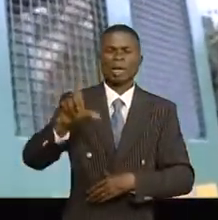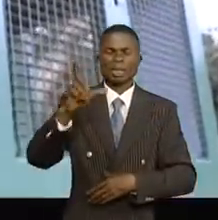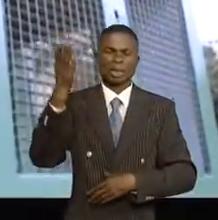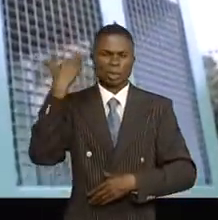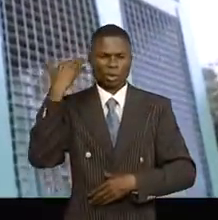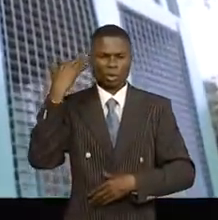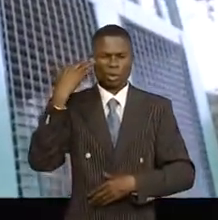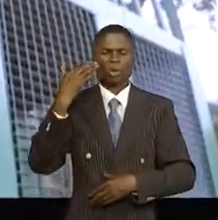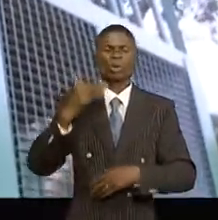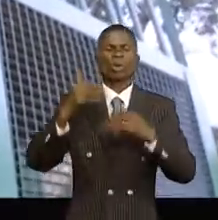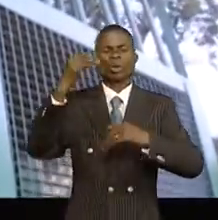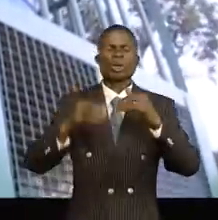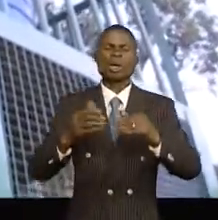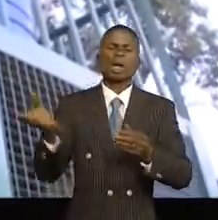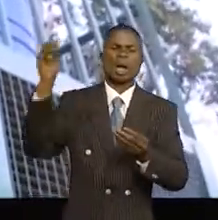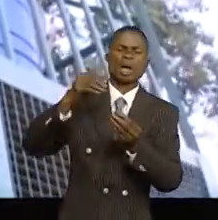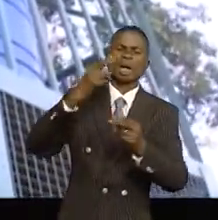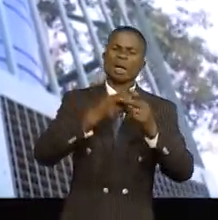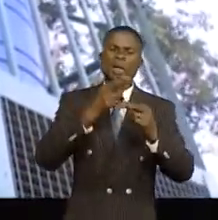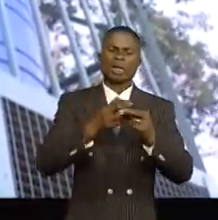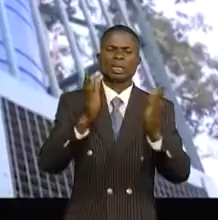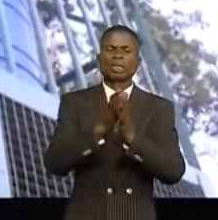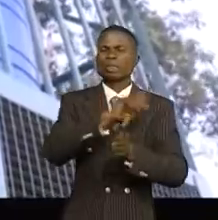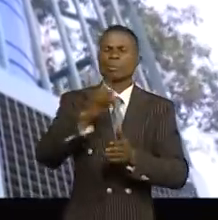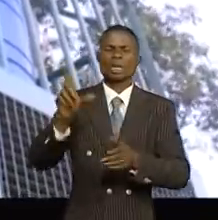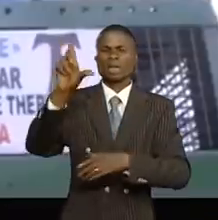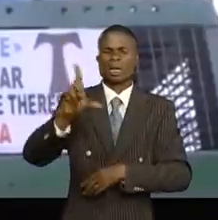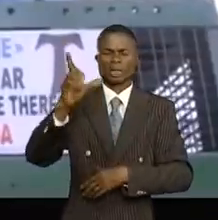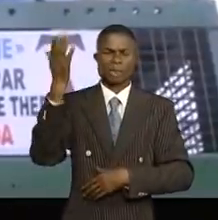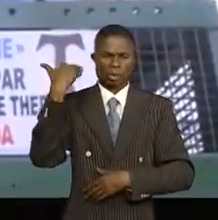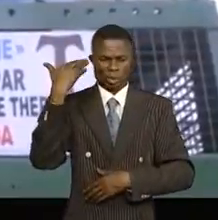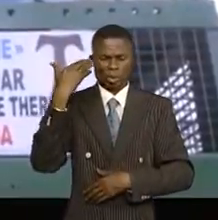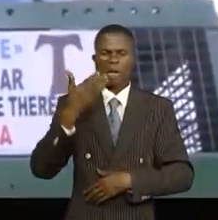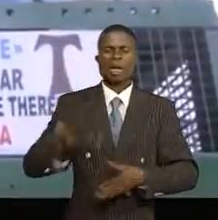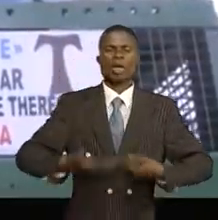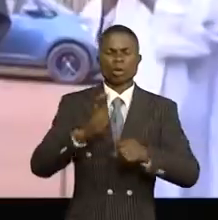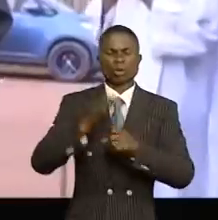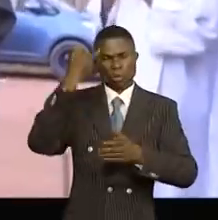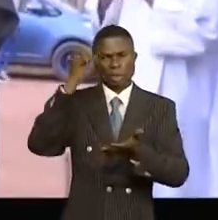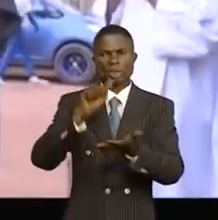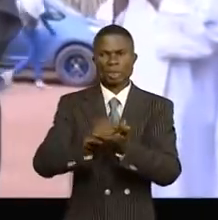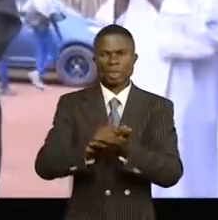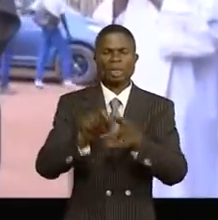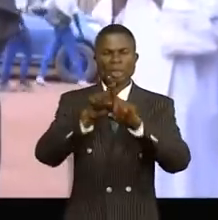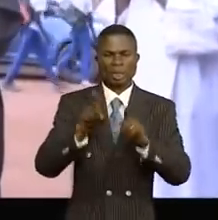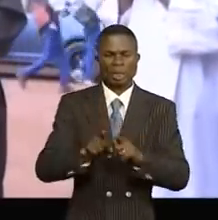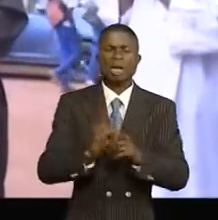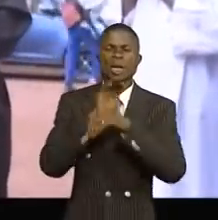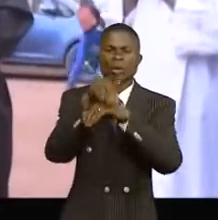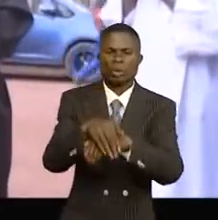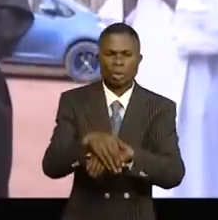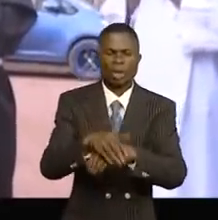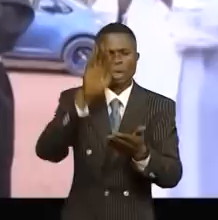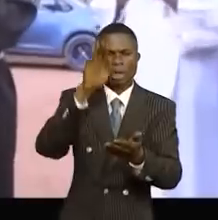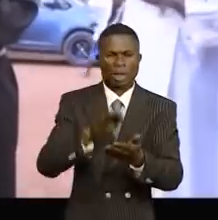une armature pouvant supporter un touc de 10 000 litres. Il n pas manqué de saluer cette initiative qui contribue à